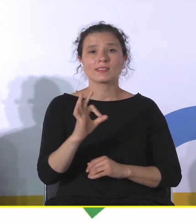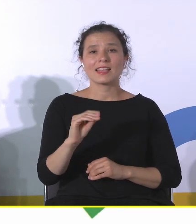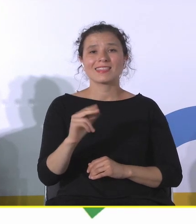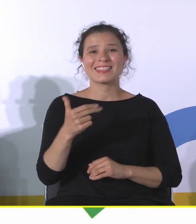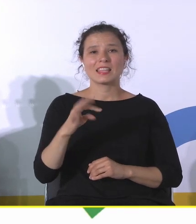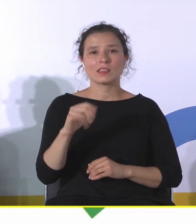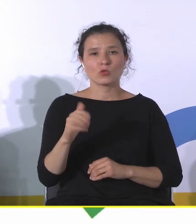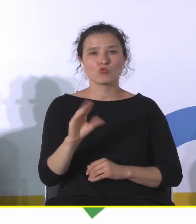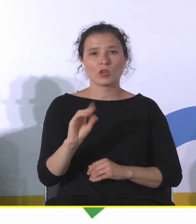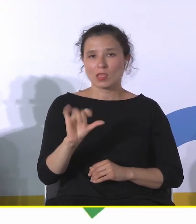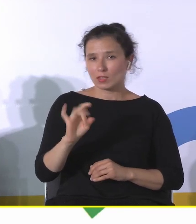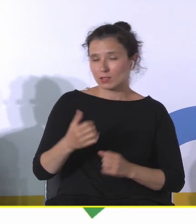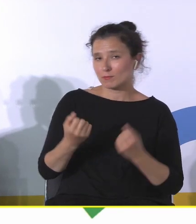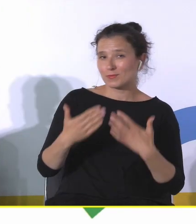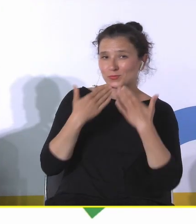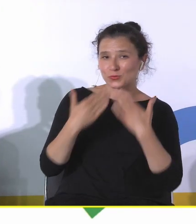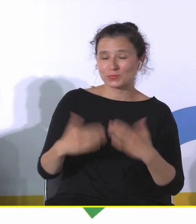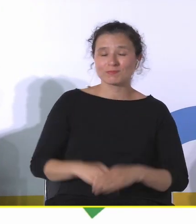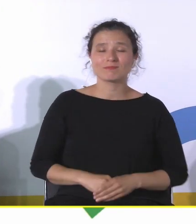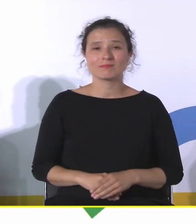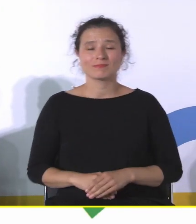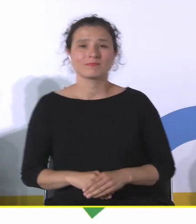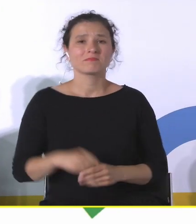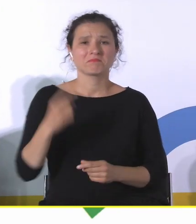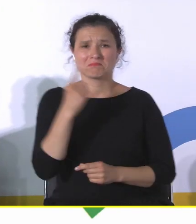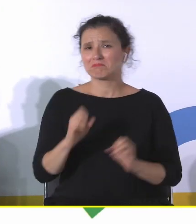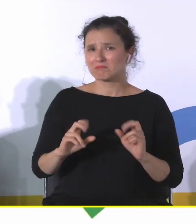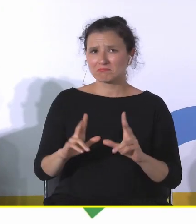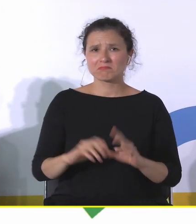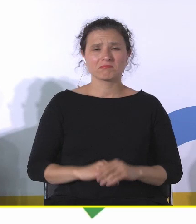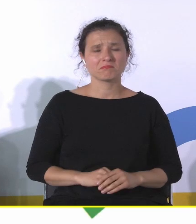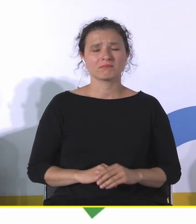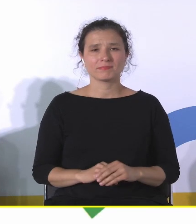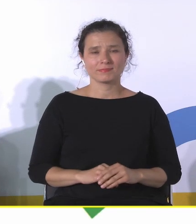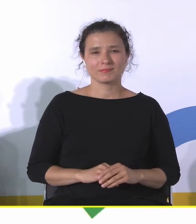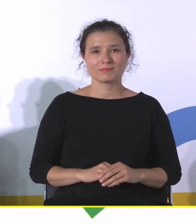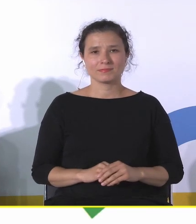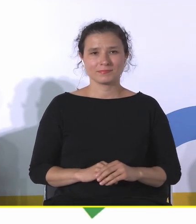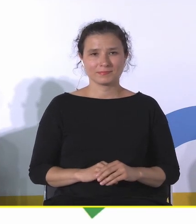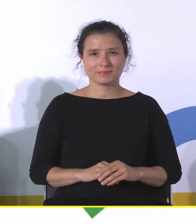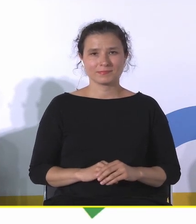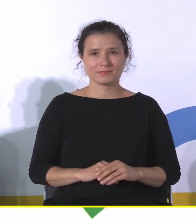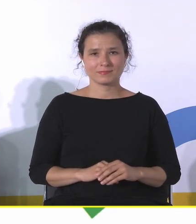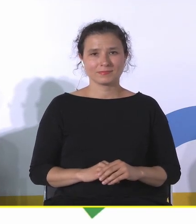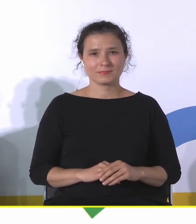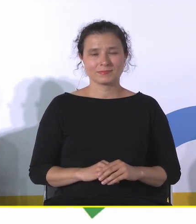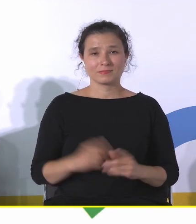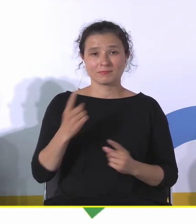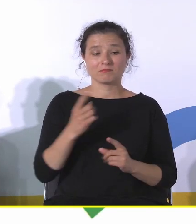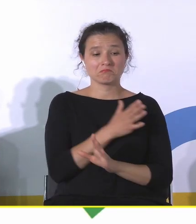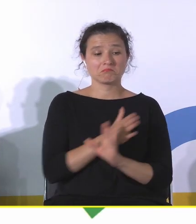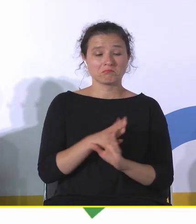Dziękuję bardzo. Myślę, że tak, że to jest to, o czym do tej pory była mowa,